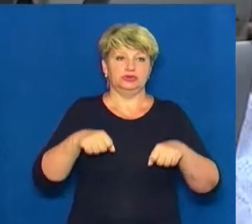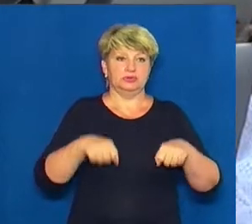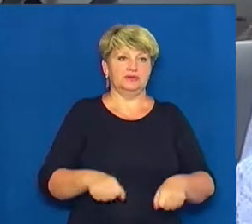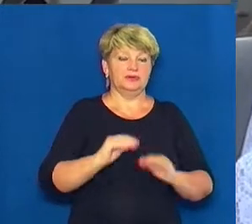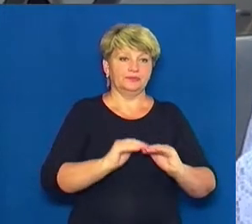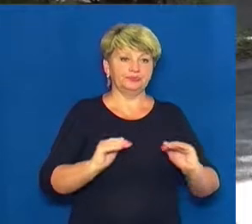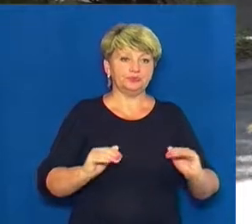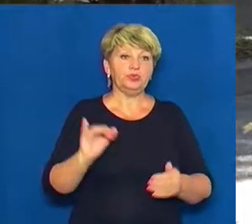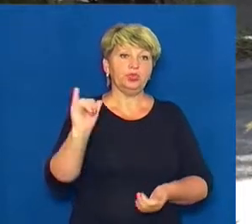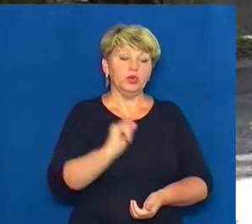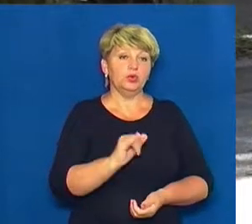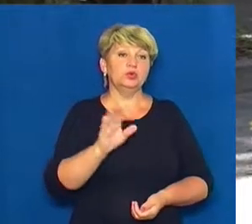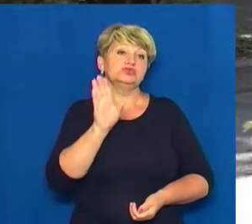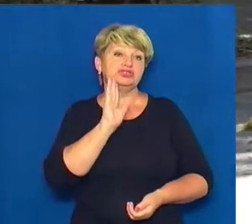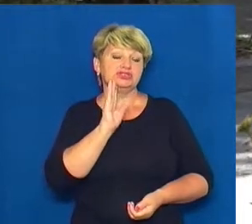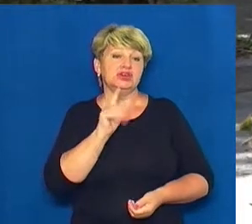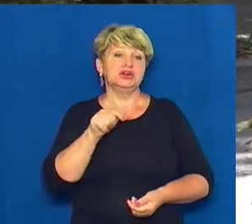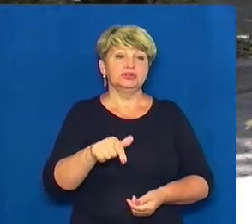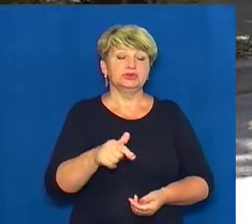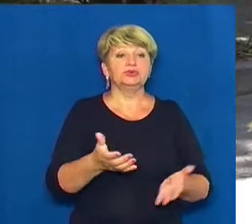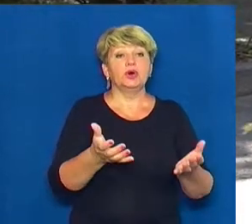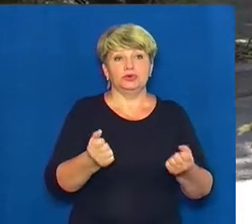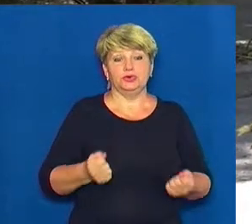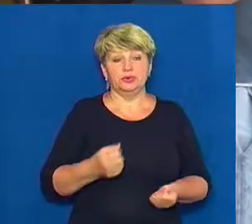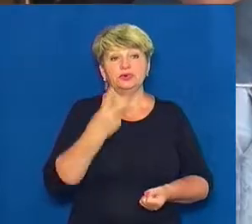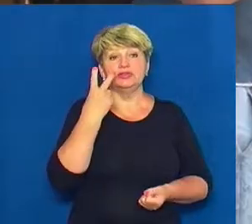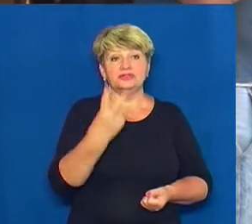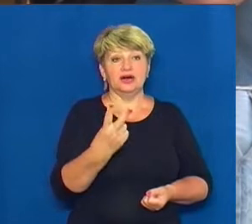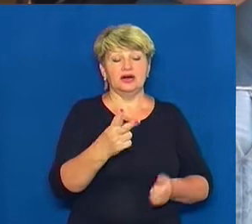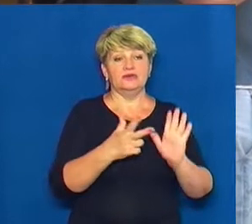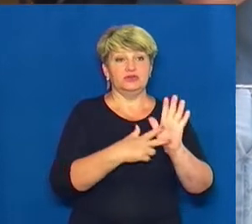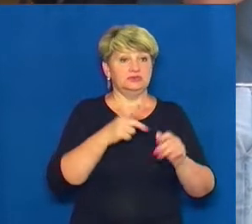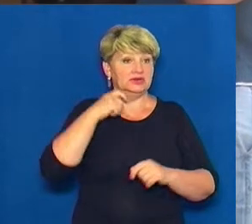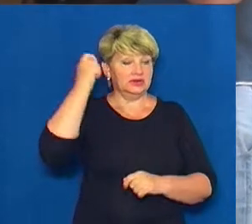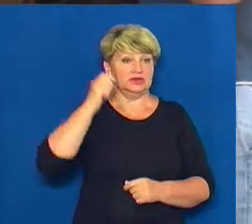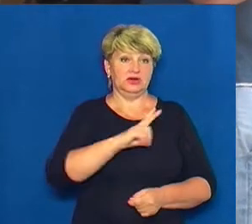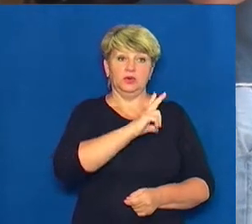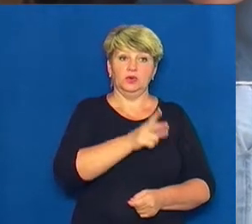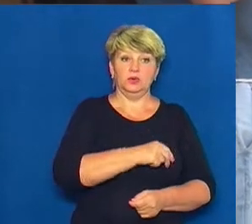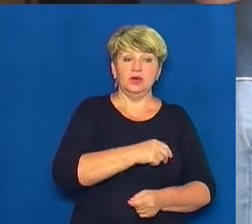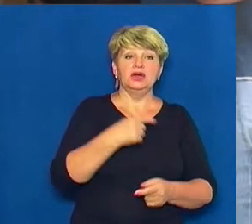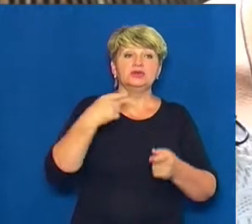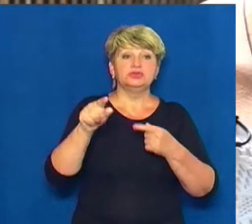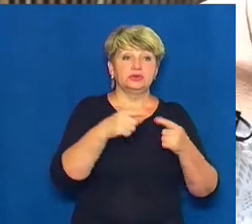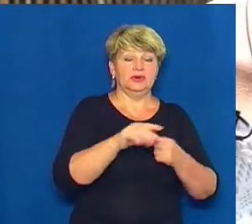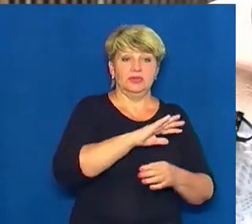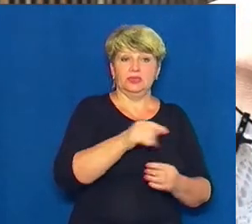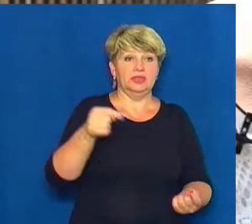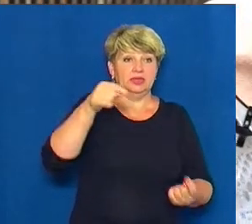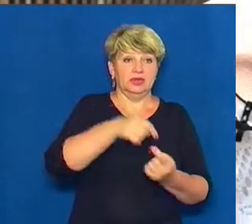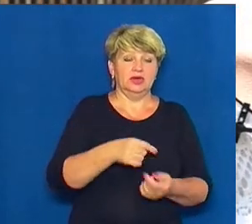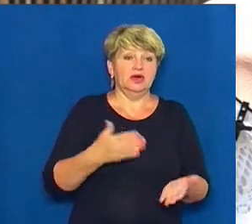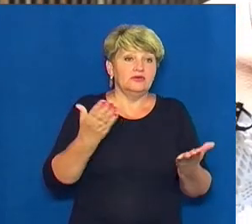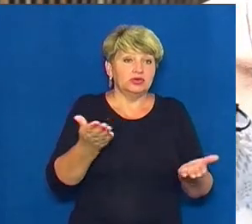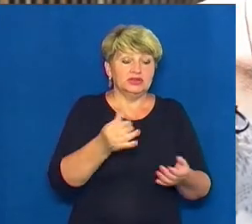Вікторії Омельченко тут освітні послуги отримують двоє восьмирічних донюк. Зі слів жінки, інклюзивна освіта їм не підходить. Вони зможуть